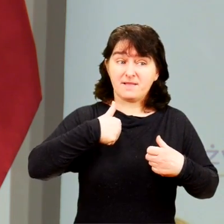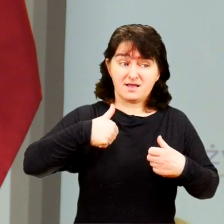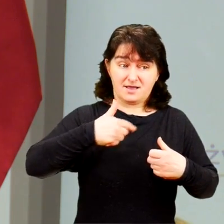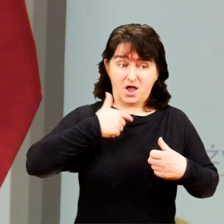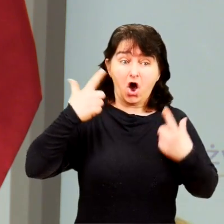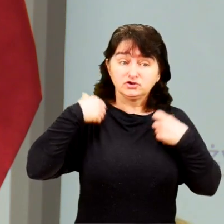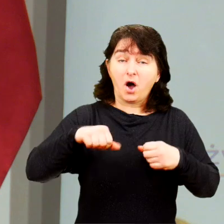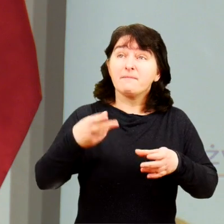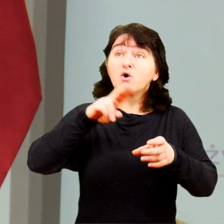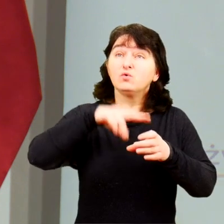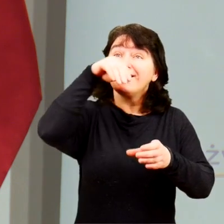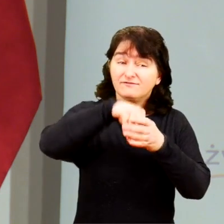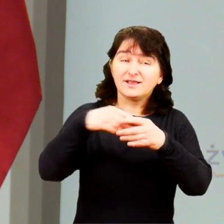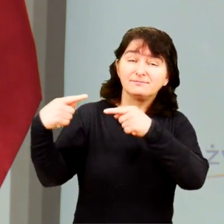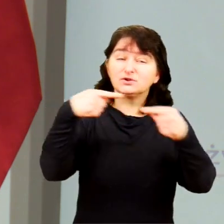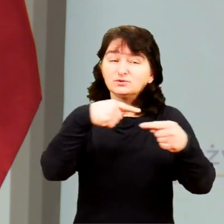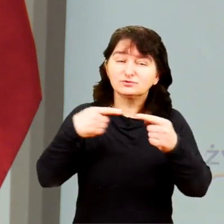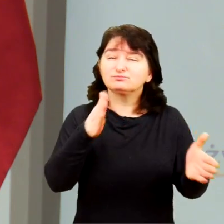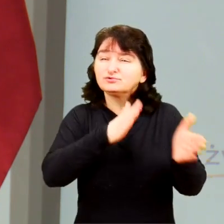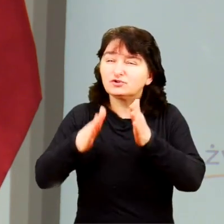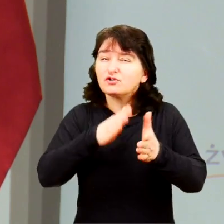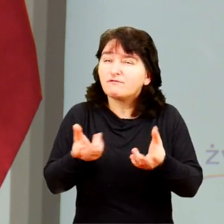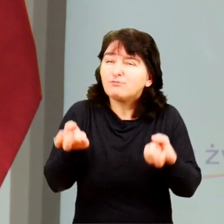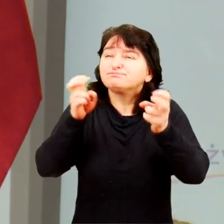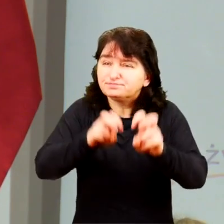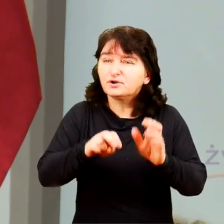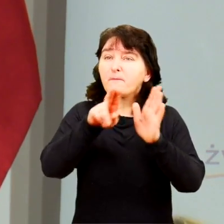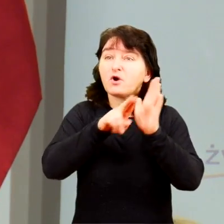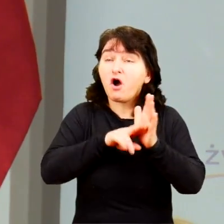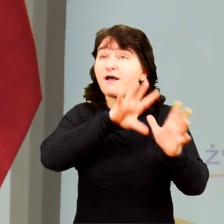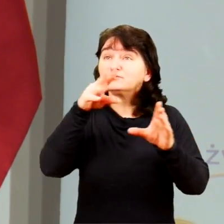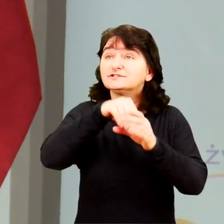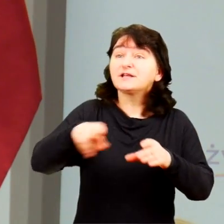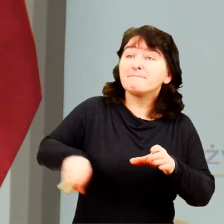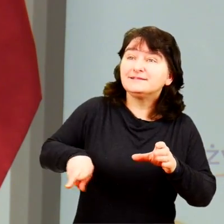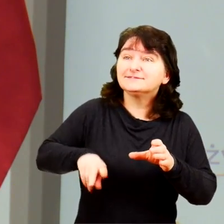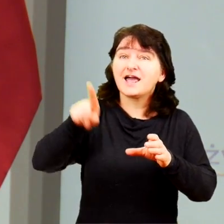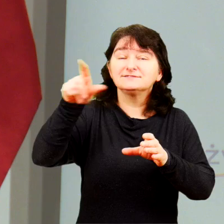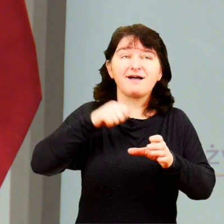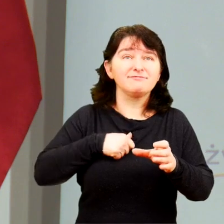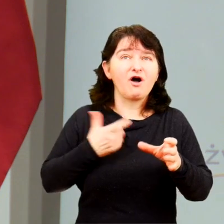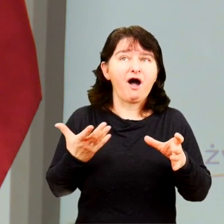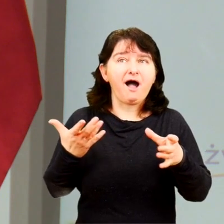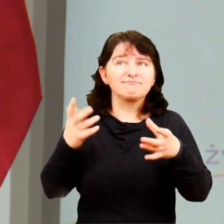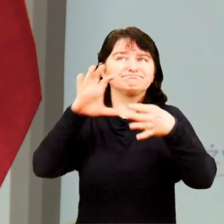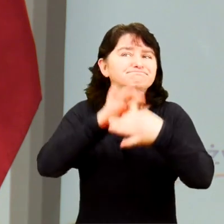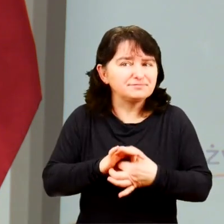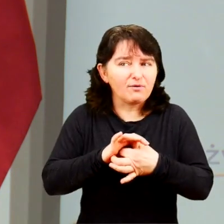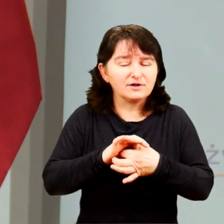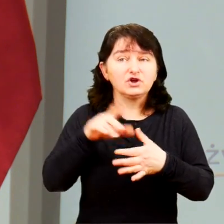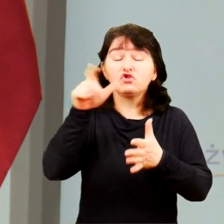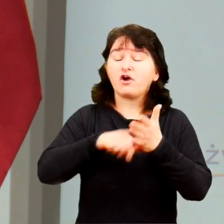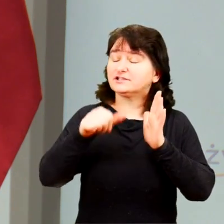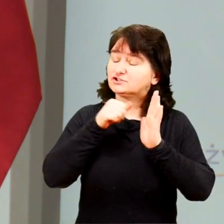rządzie, przynajmniej te osoby, które brały udział wtedy przy jego tworzeniu, te ministerstwa, bardzo do niego przywiązani.